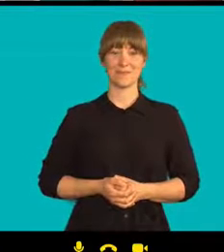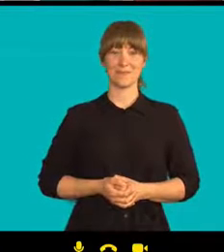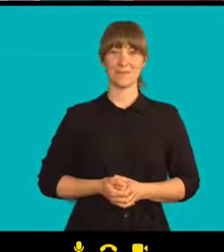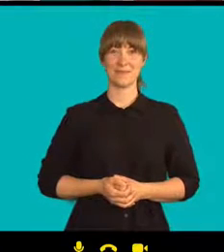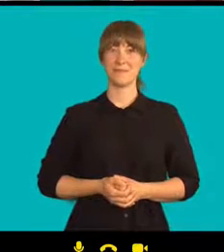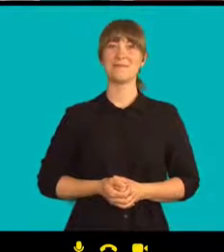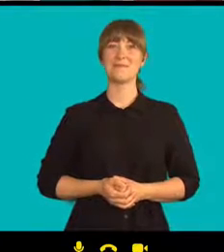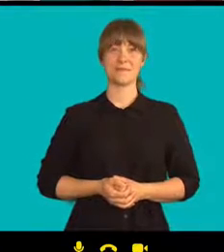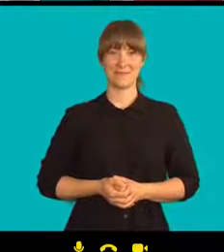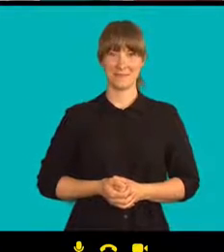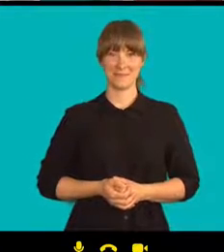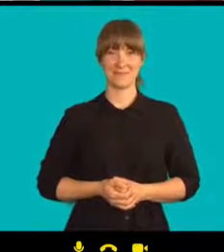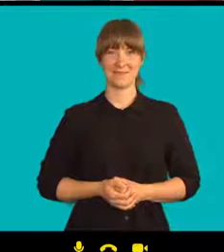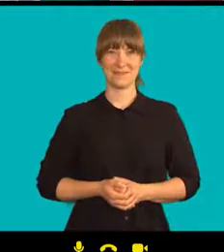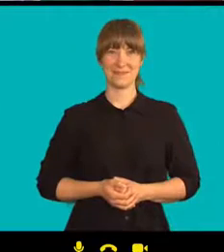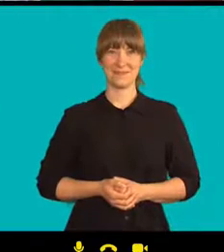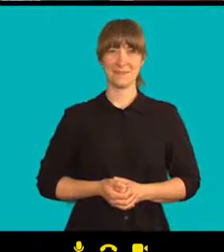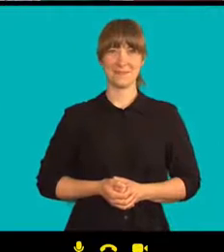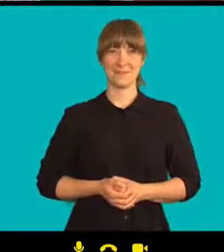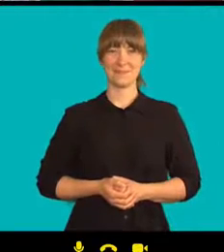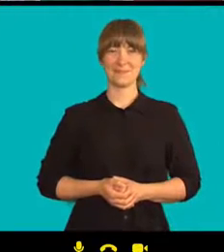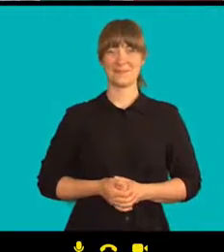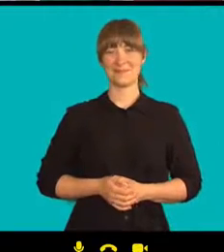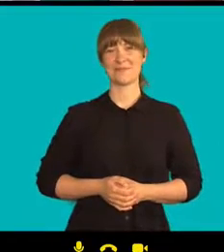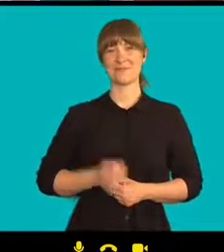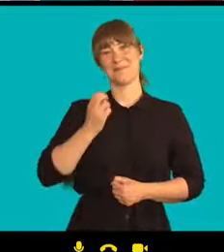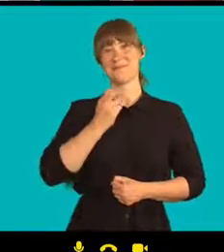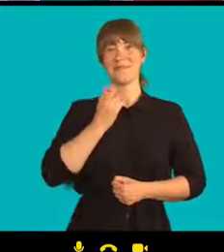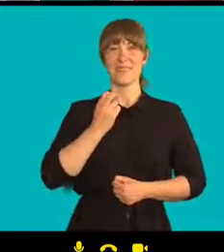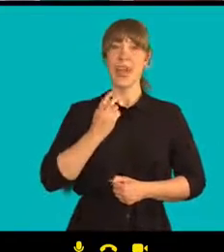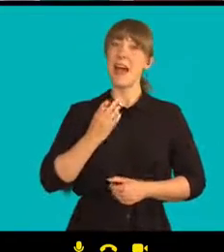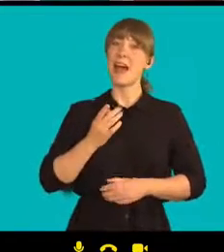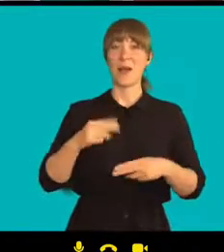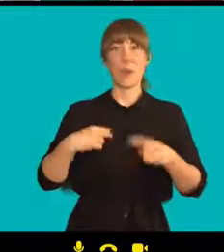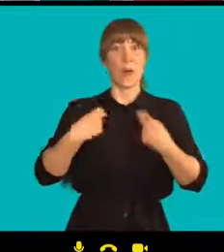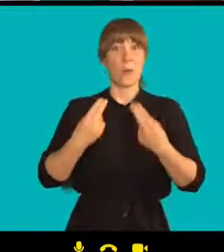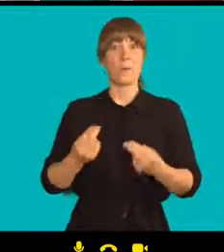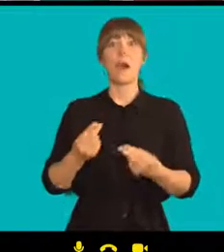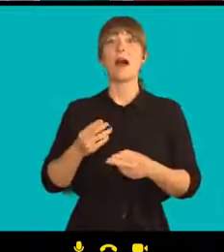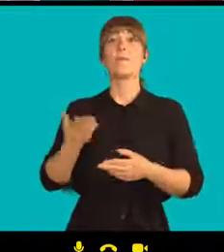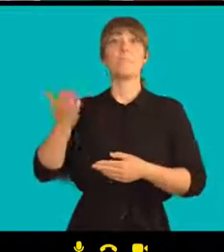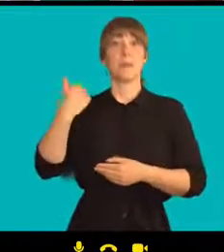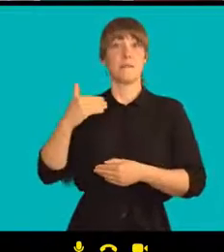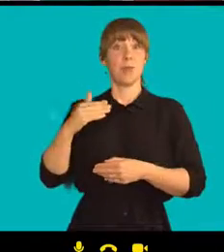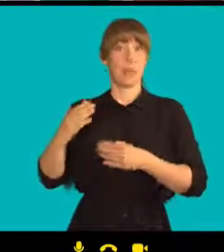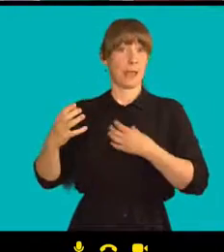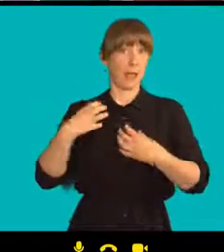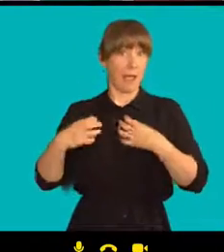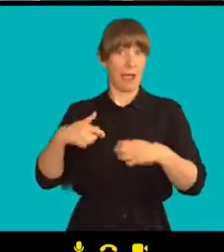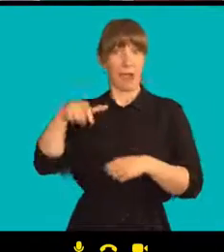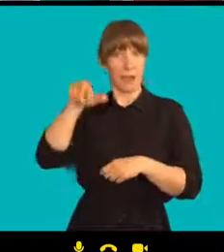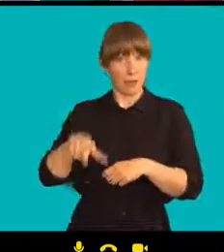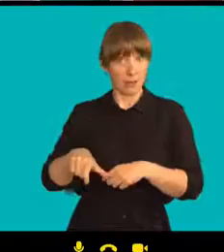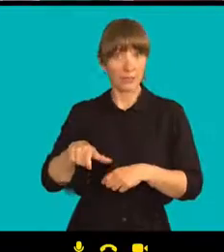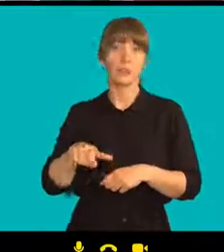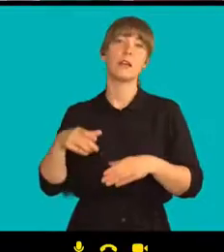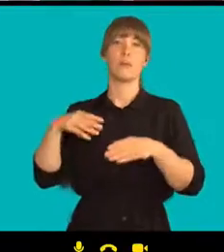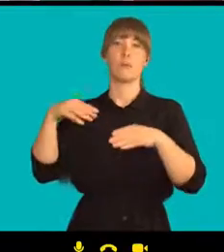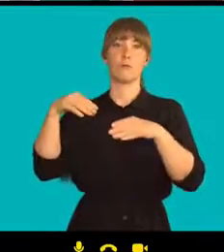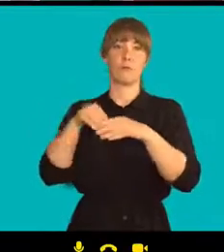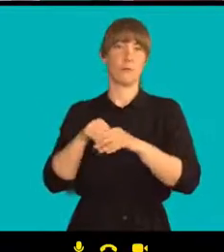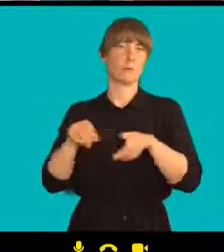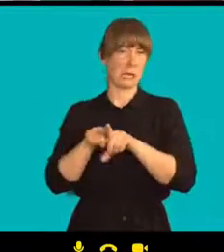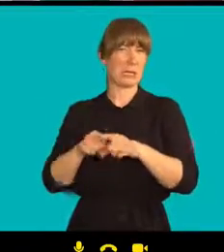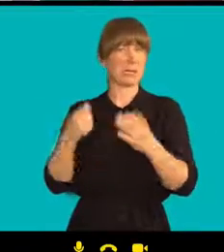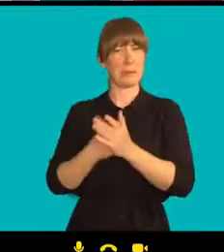A bývalý herec Běloruského svoborného divadla a aktivista a rezident Kirill Mašeka.